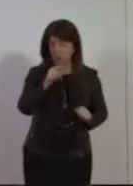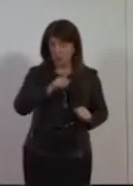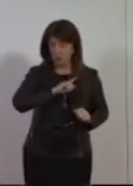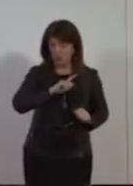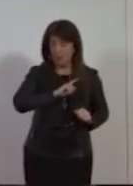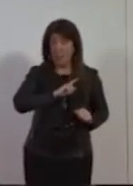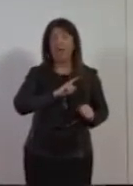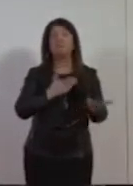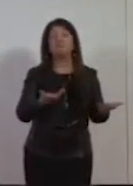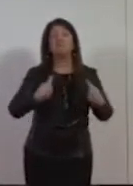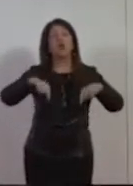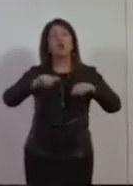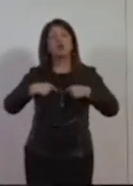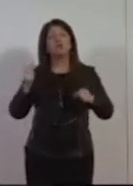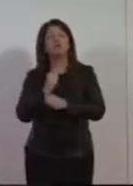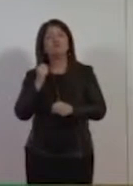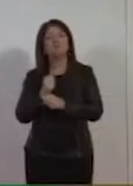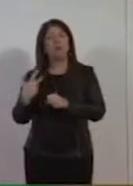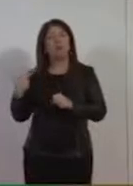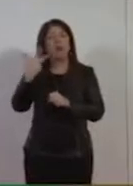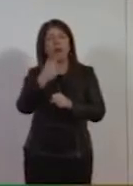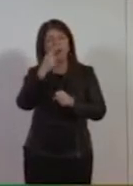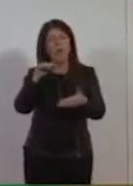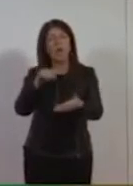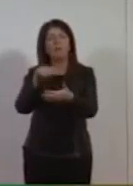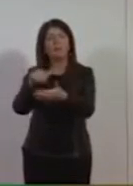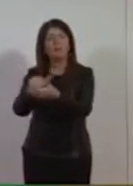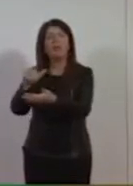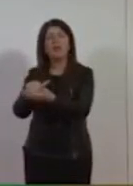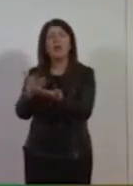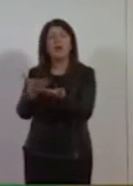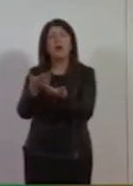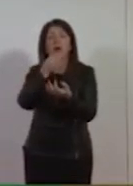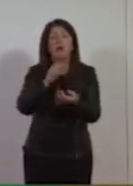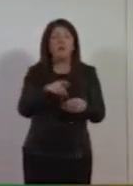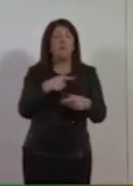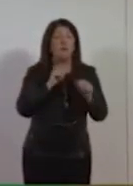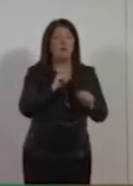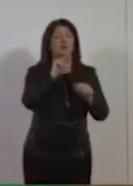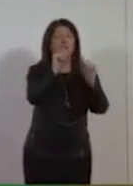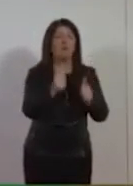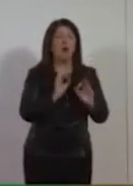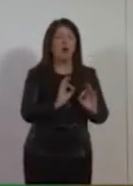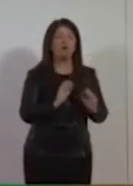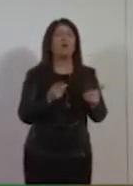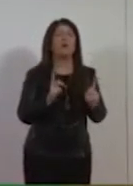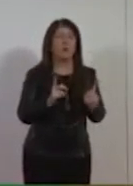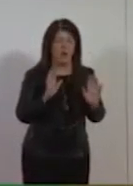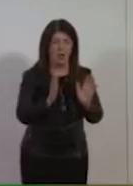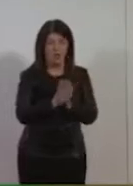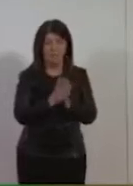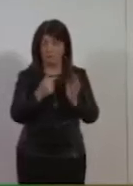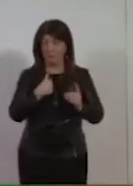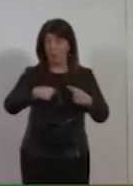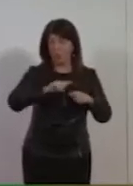limite della nostra azione in quei tre anni, credo di poter dirla in questa maniera. Noi abbiamo creduto, o